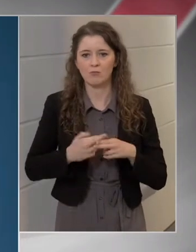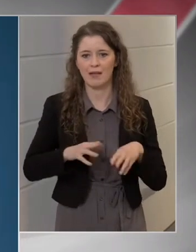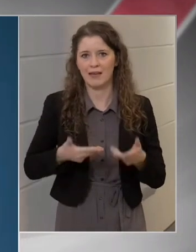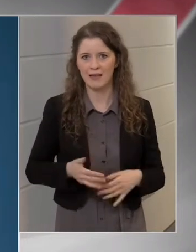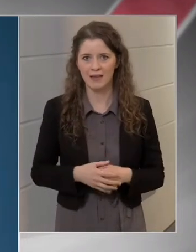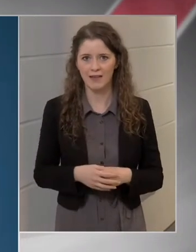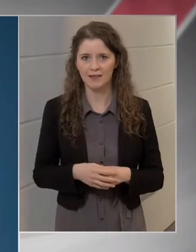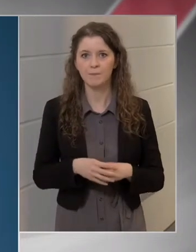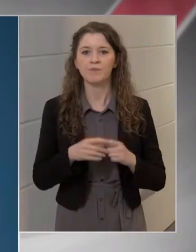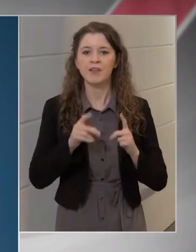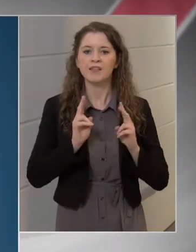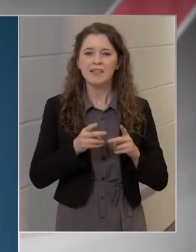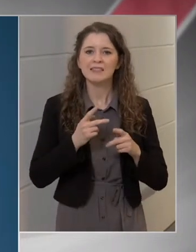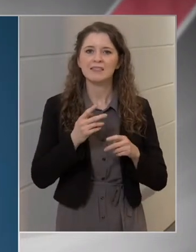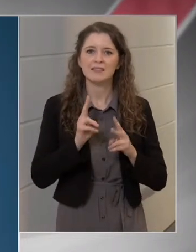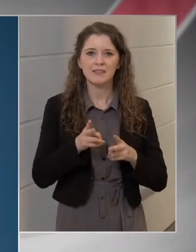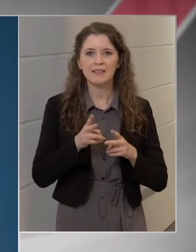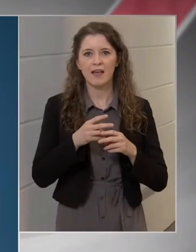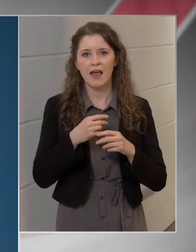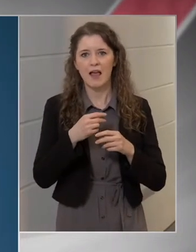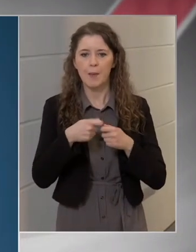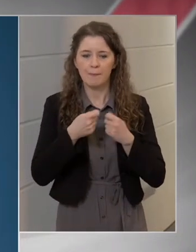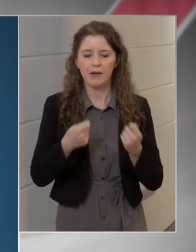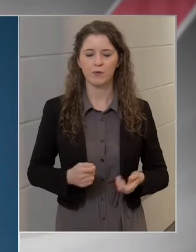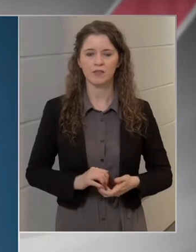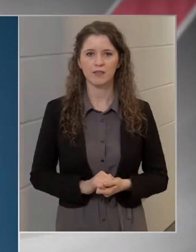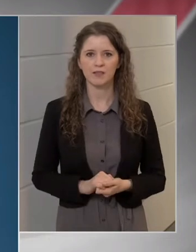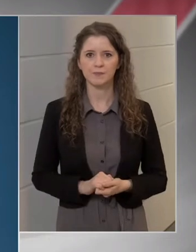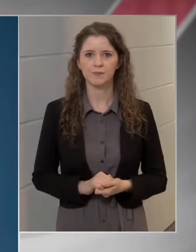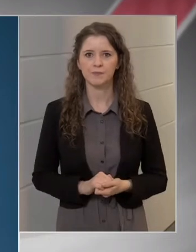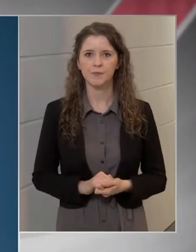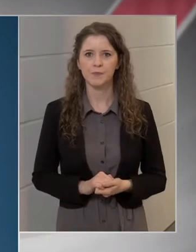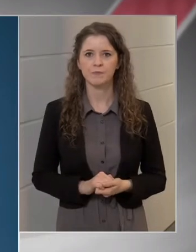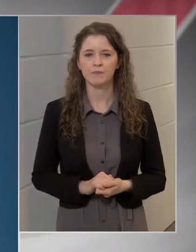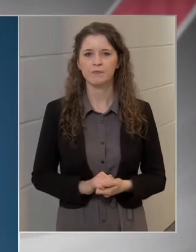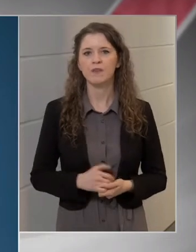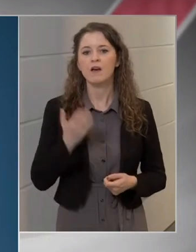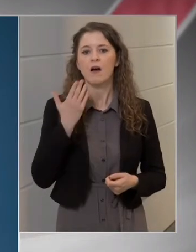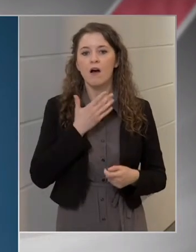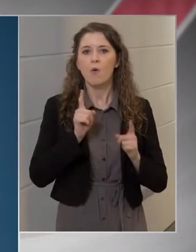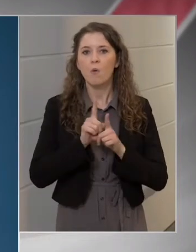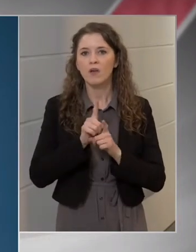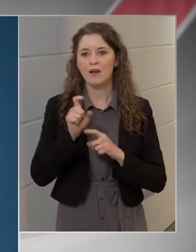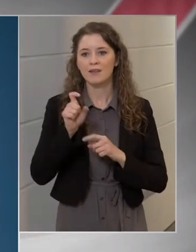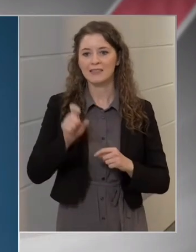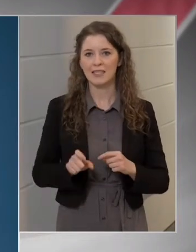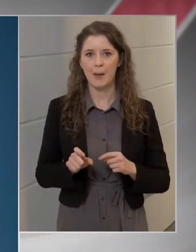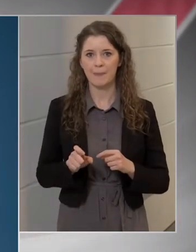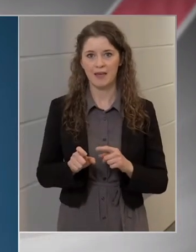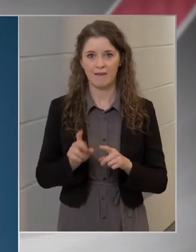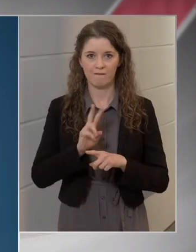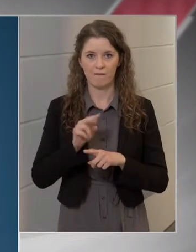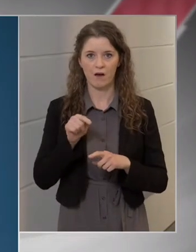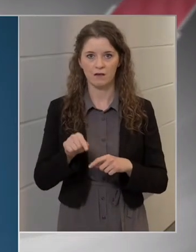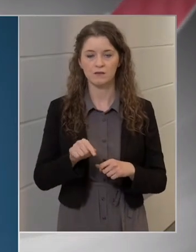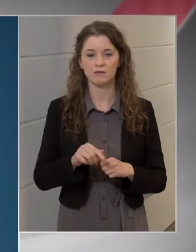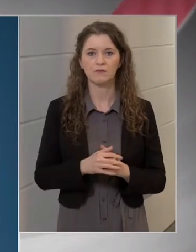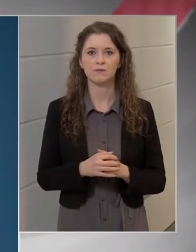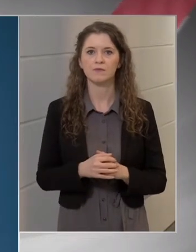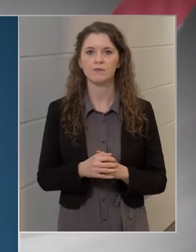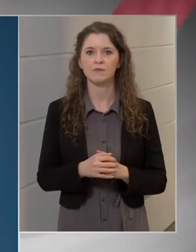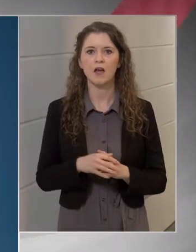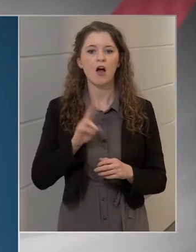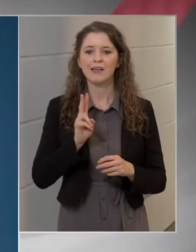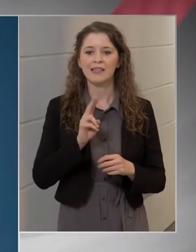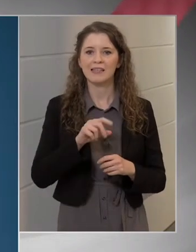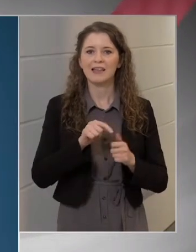föl kell göngyölíteni, hogyha olyan személy akad, aki először nem